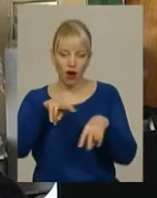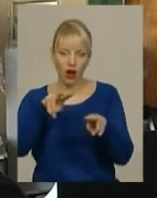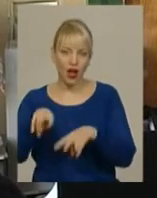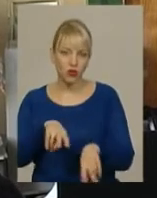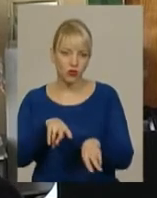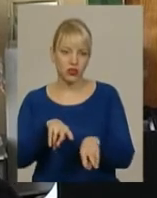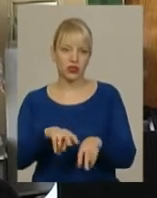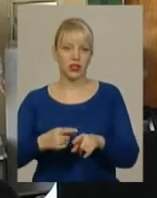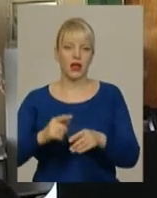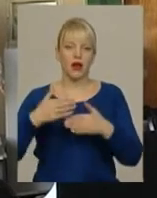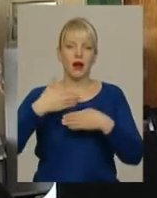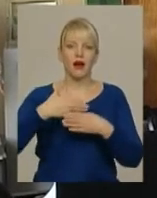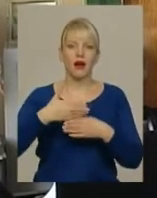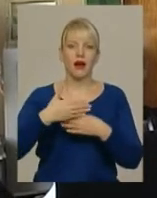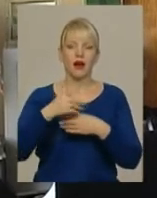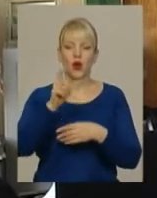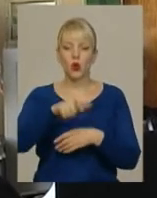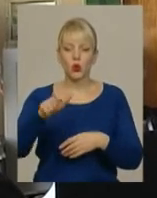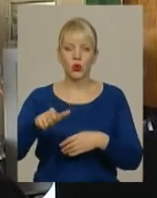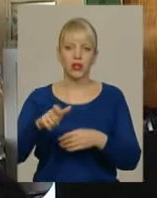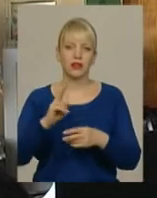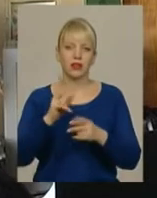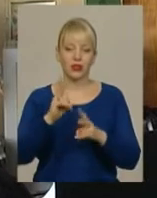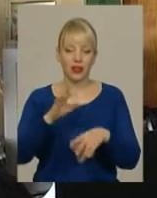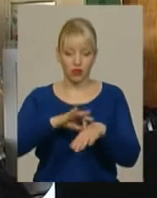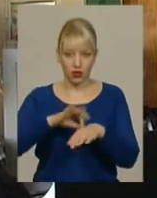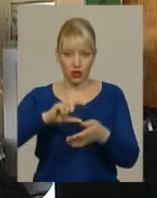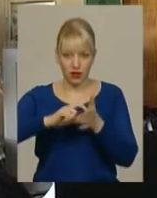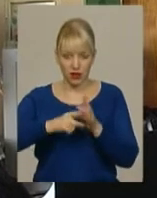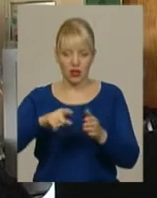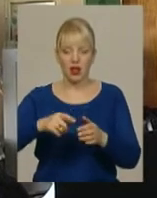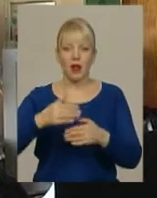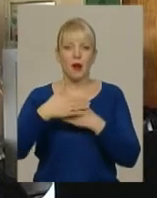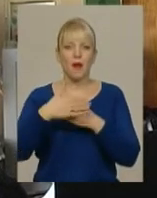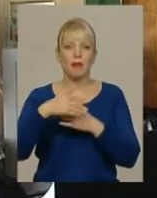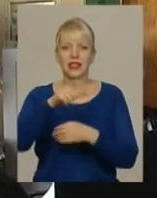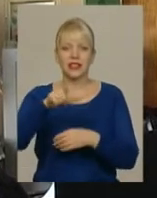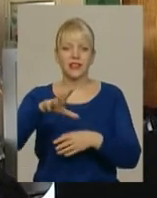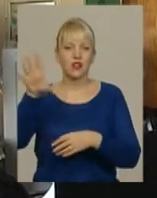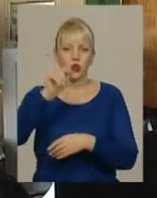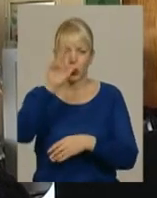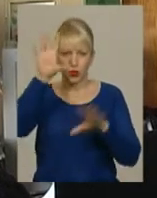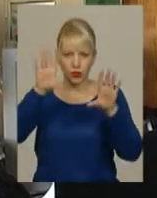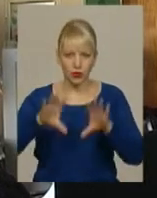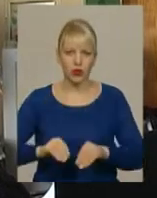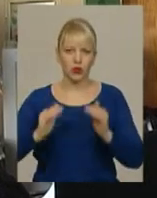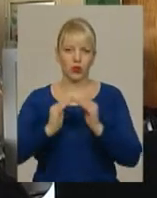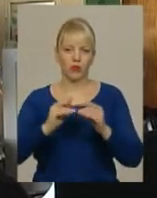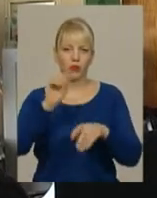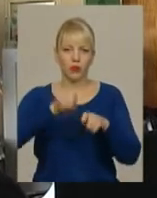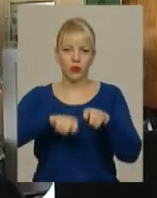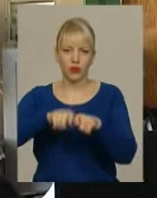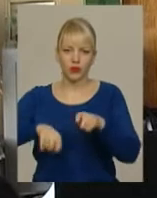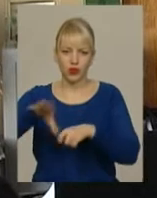під'їздах, там де проживають ці люди, які захворіли, оглянути населення, перевірений календар щеплень у